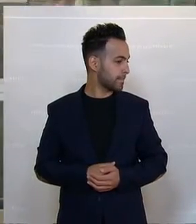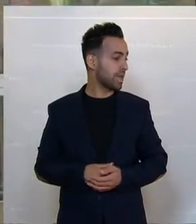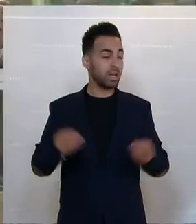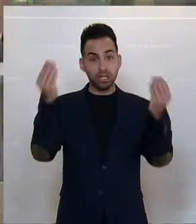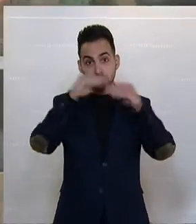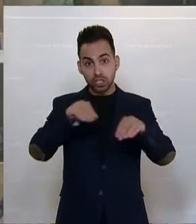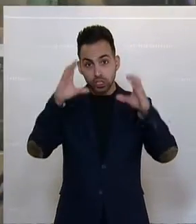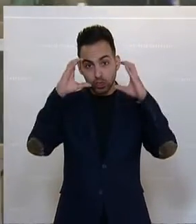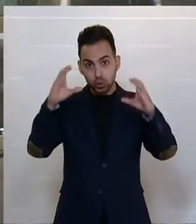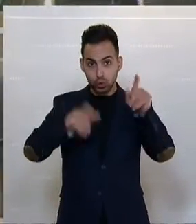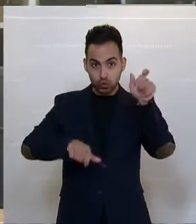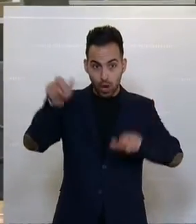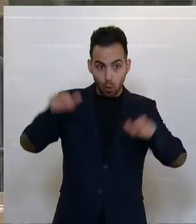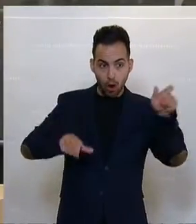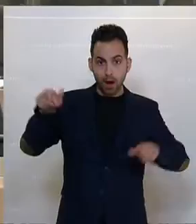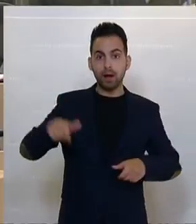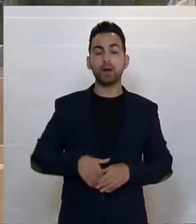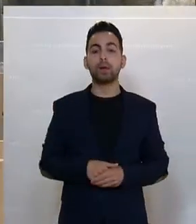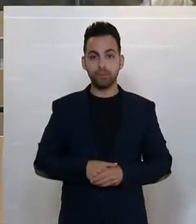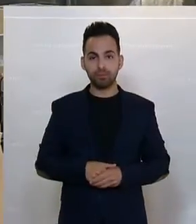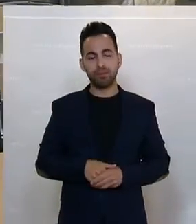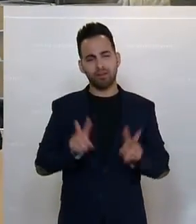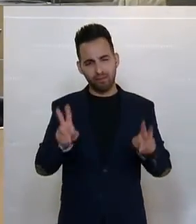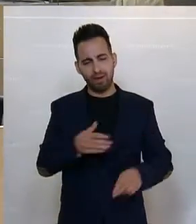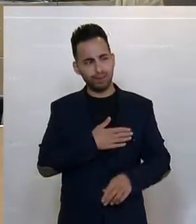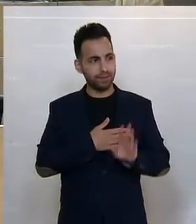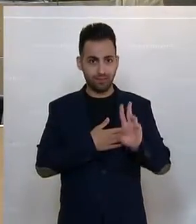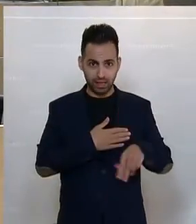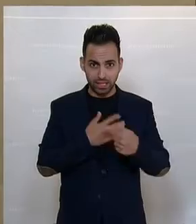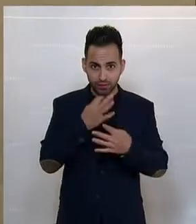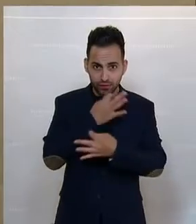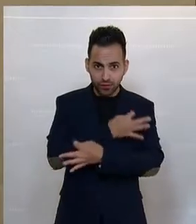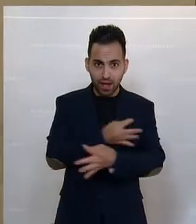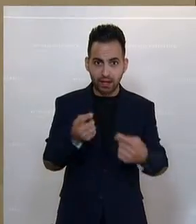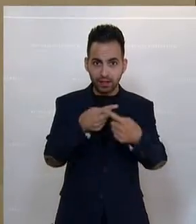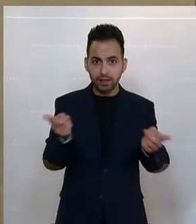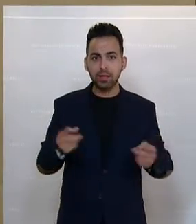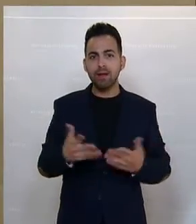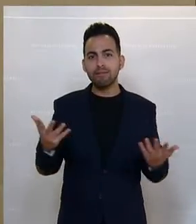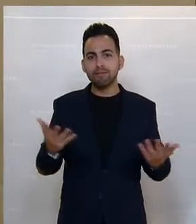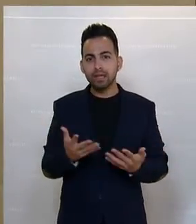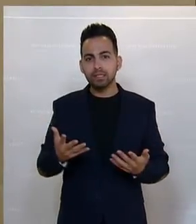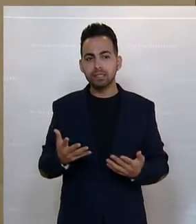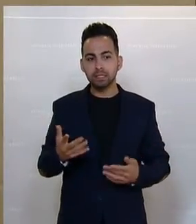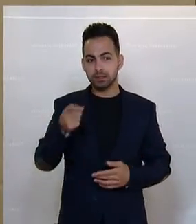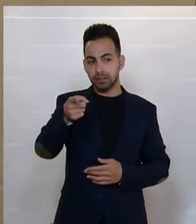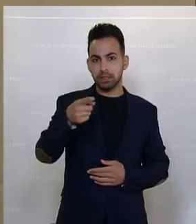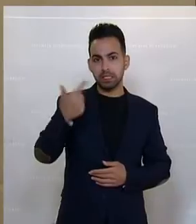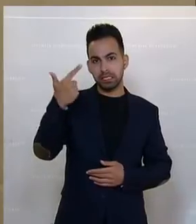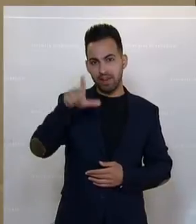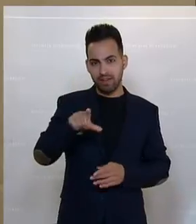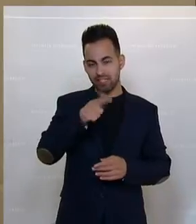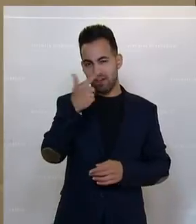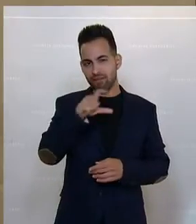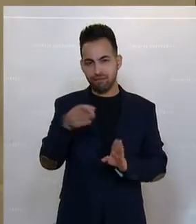geschätzte Zuschauerinnen und Zuschauer, Hand aufs Herz, wenn ich Sie jetzt frage, was Sie in den letzten zwei